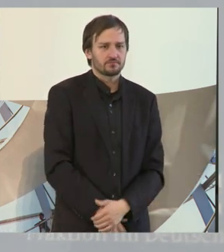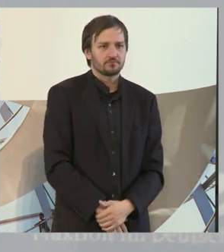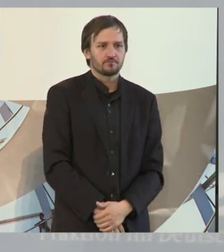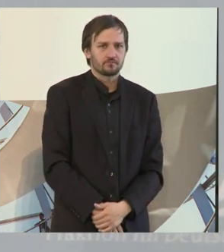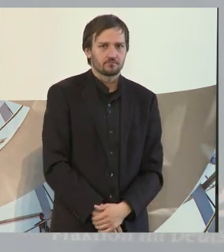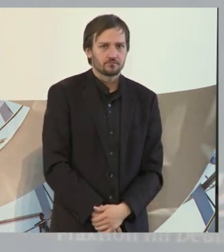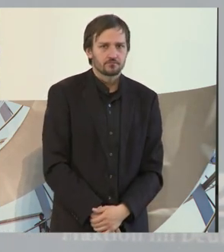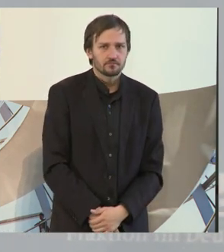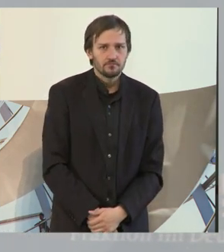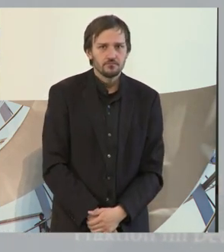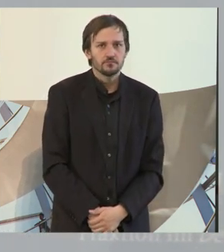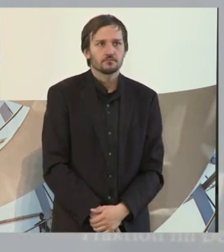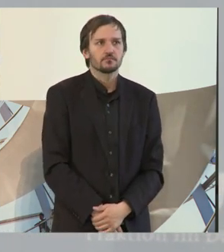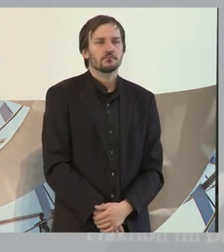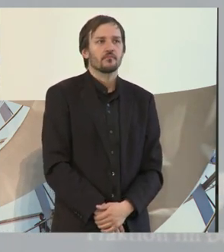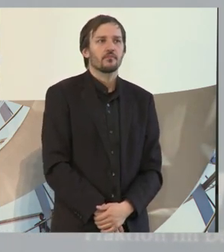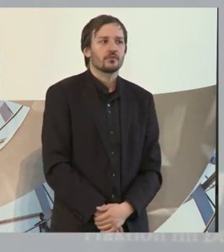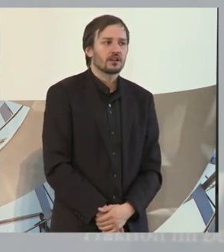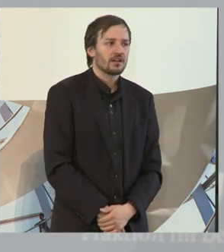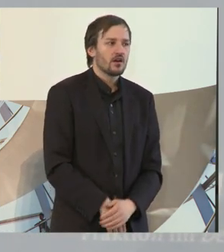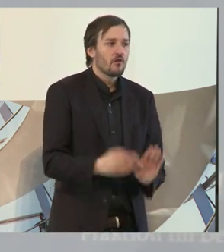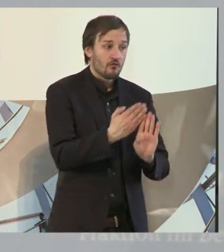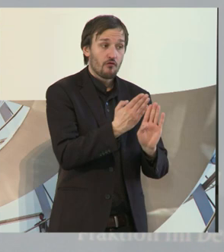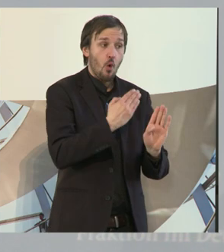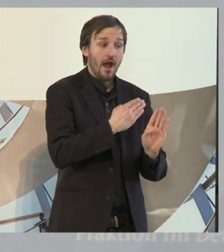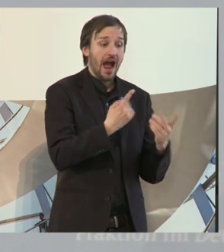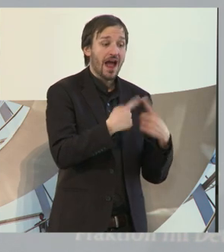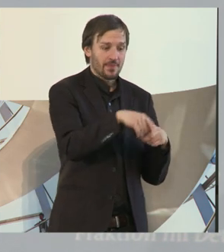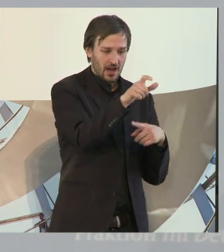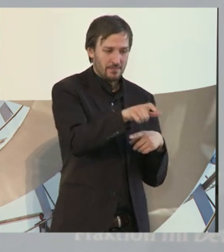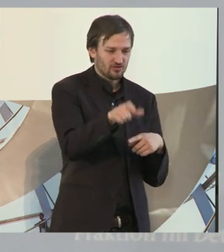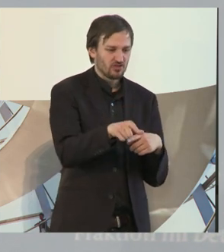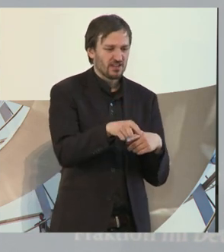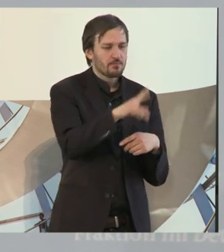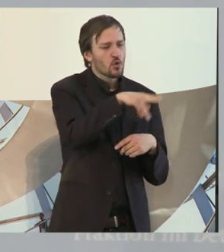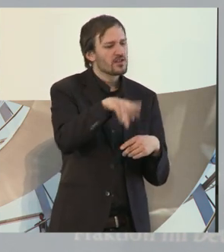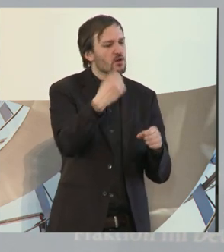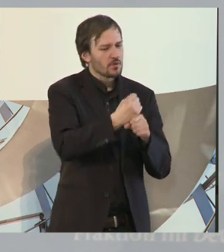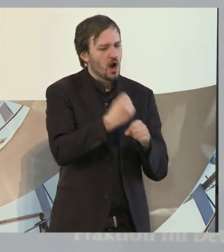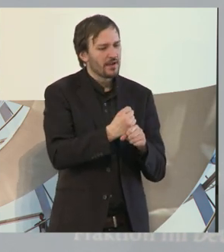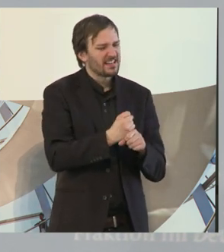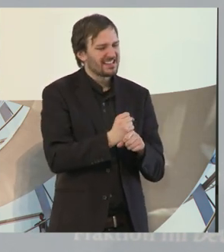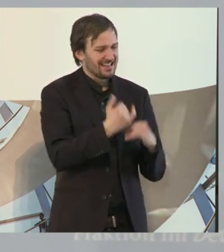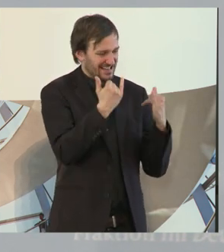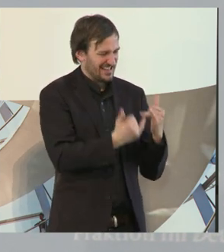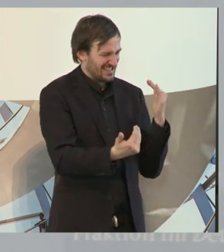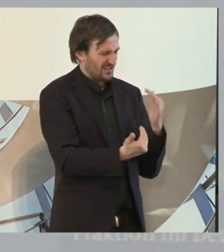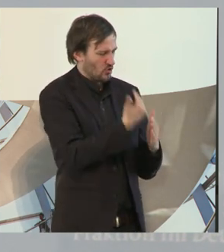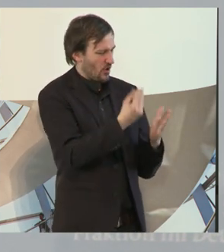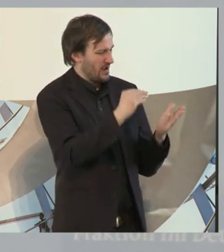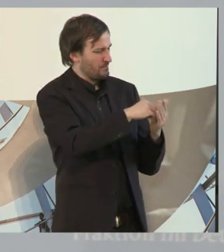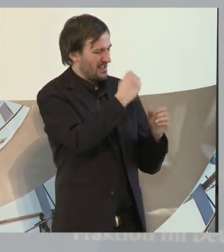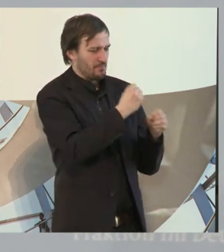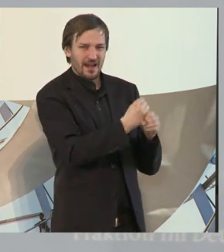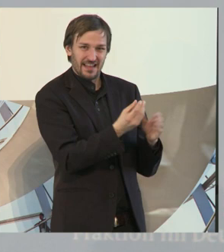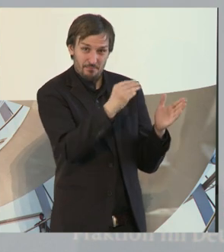Die Leute, die im Museum gearbeitet haben, selber hatten nicht alle eine Vorstellung davon, was bedeutet das, wenn jetzt jemand hier mitarbeitet,